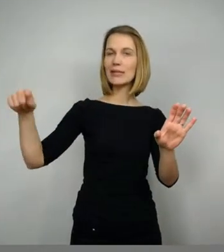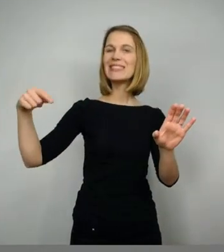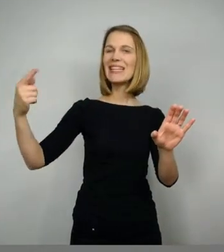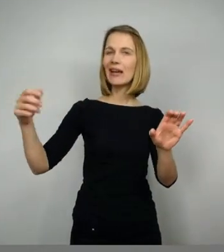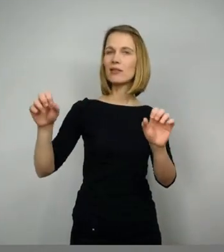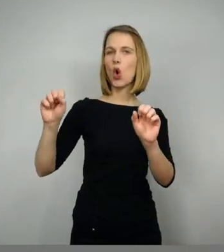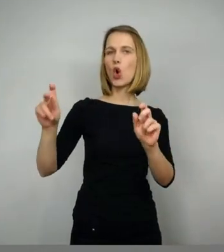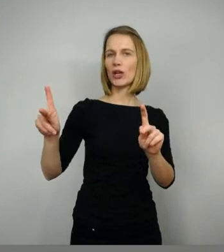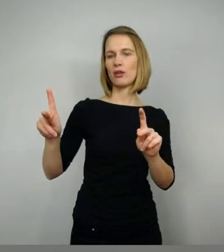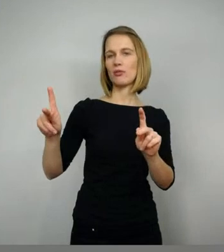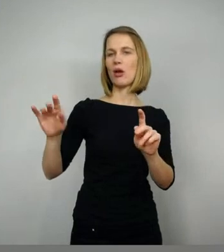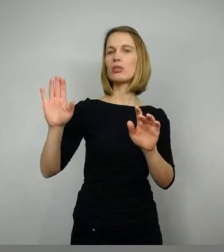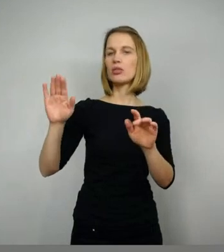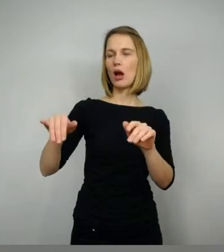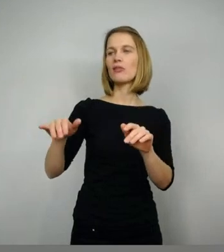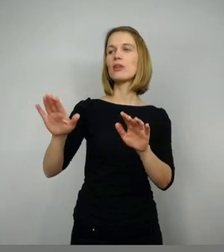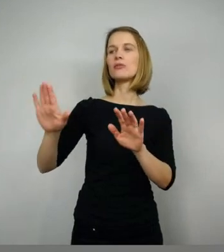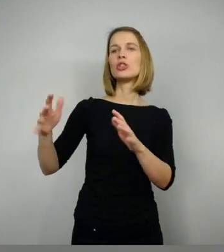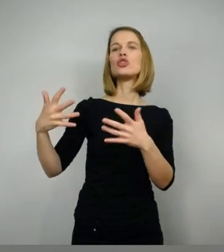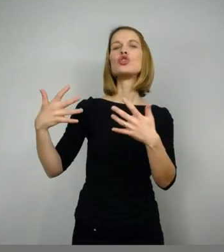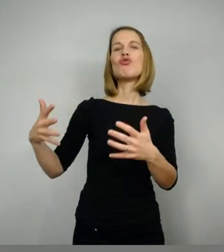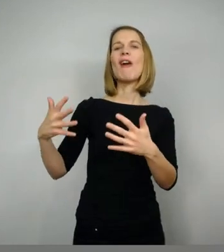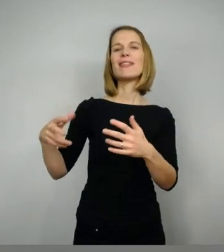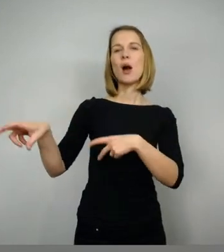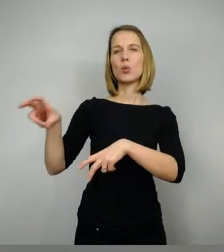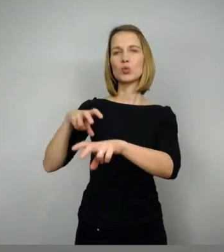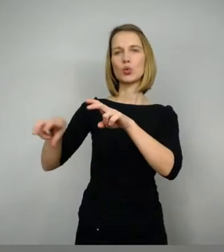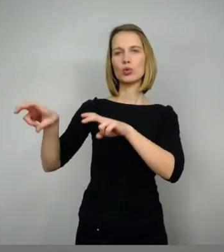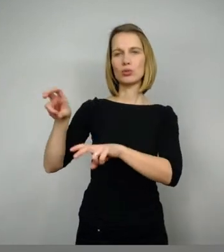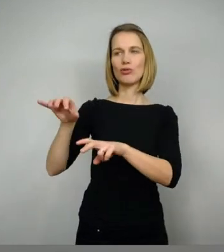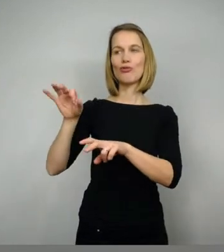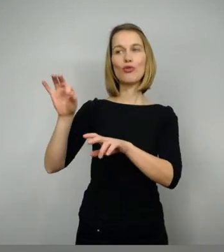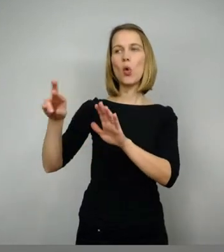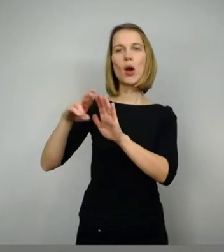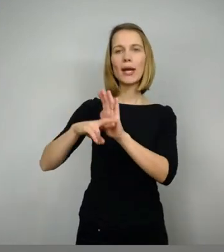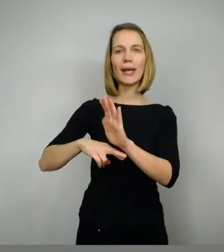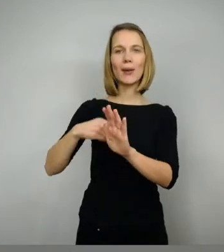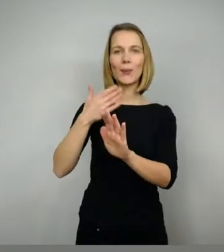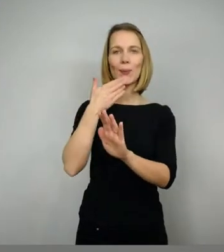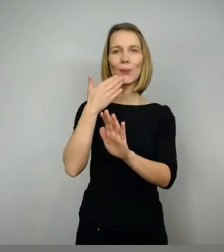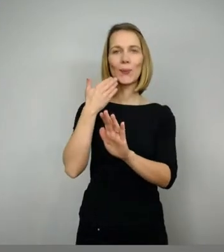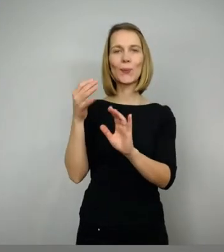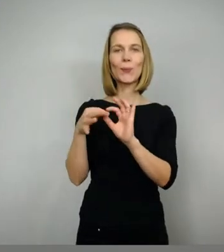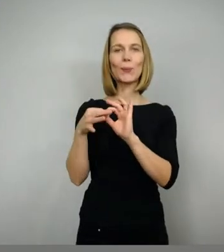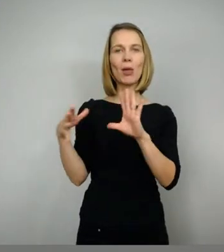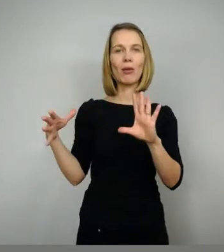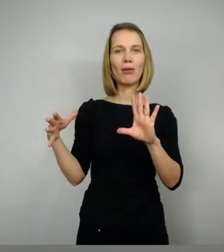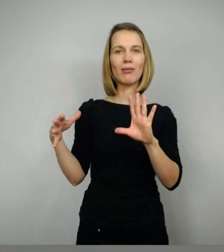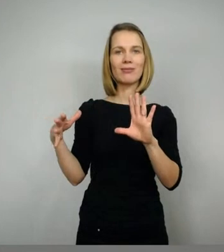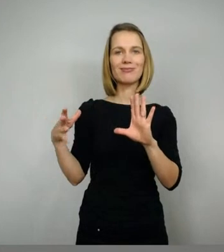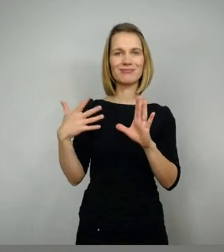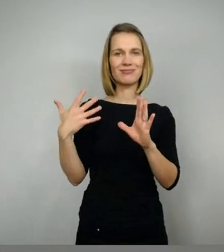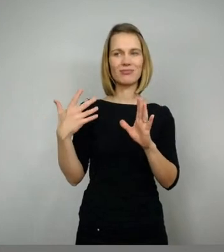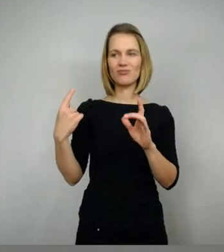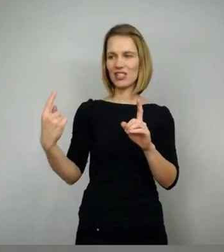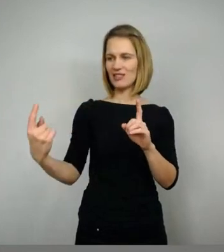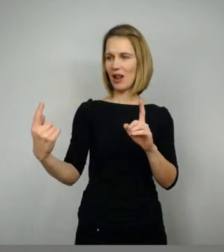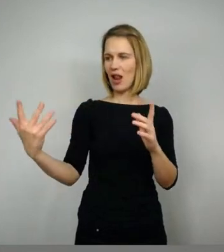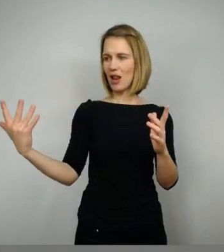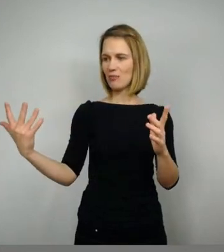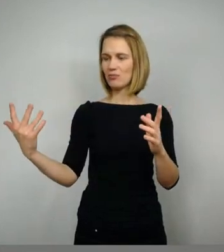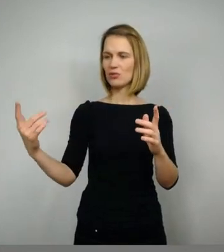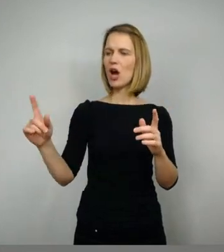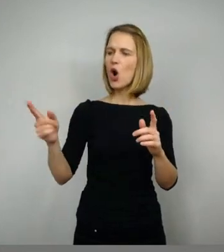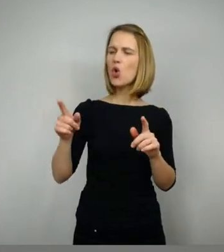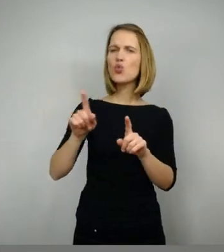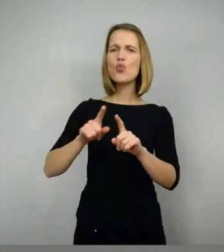darf man das. Weil für die diese Regeln eben nicht gelten und weil für die diese Regeln nicht gelten, weil sie selbst unfair kämpfen. Ja,